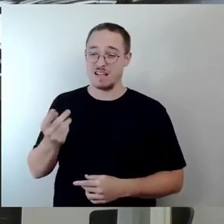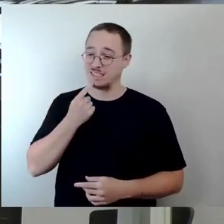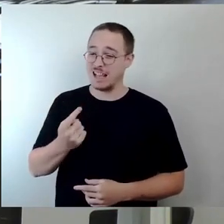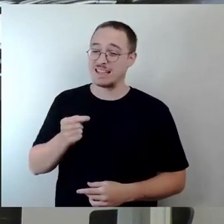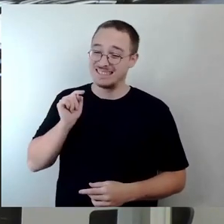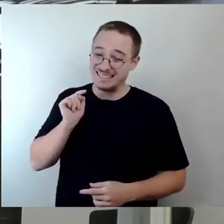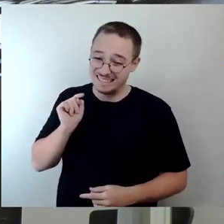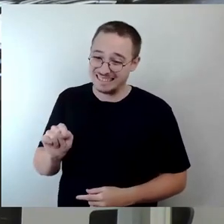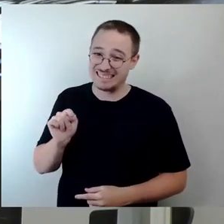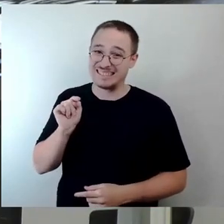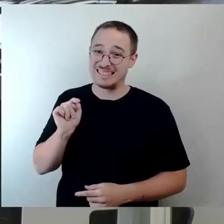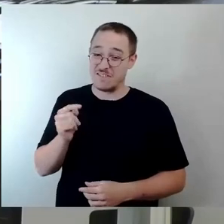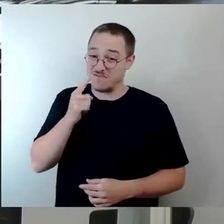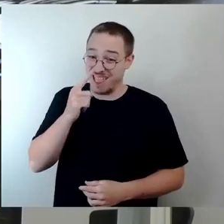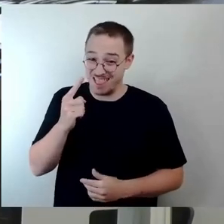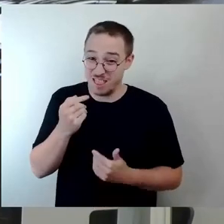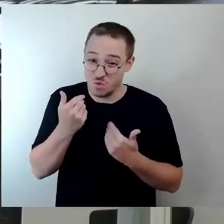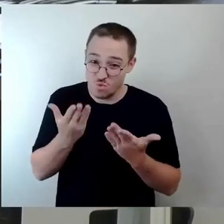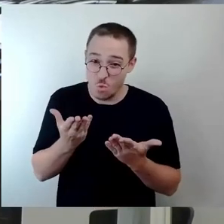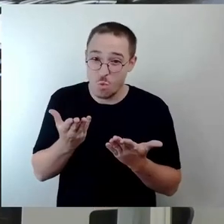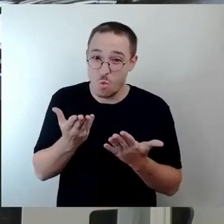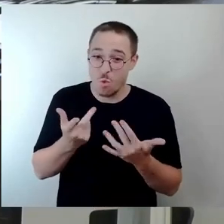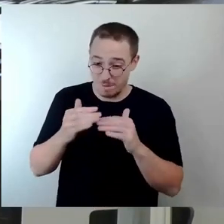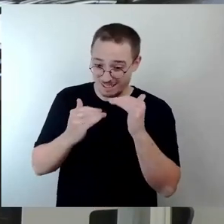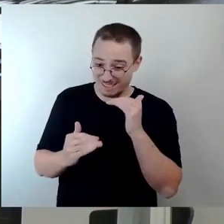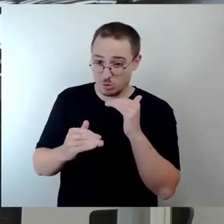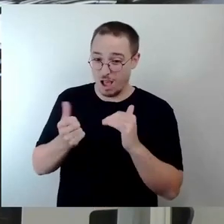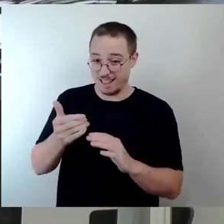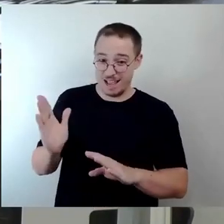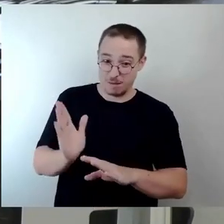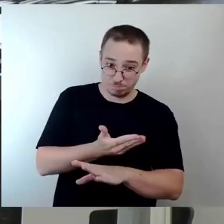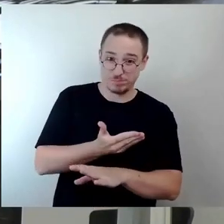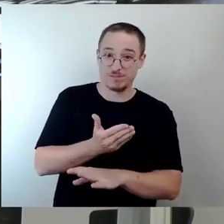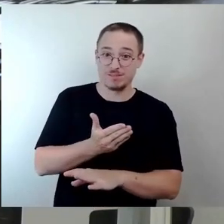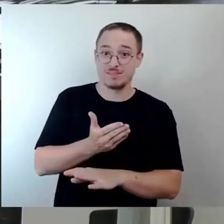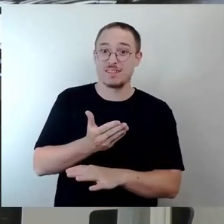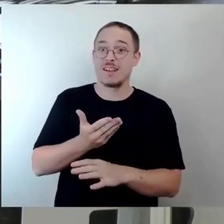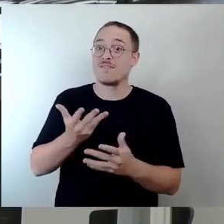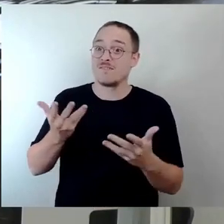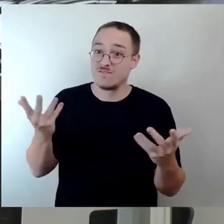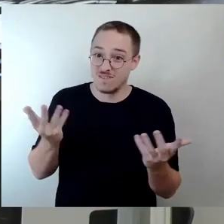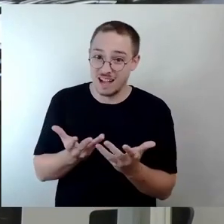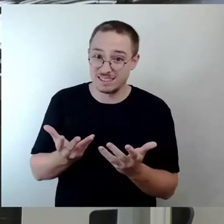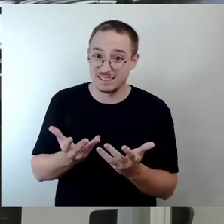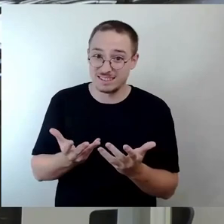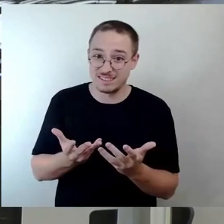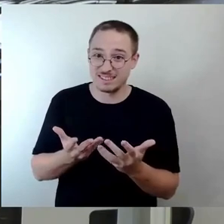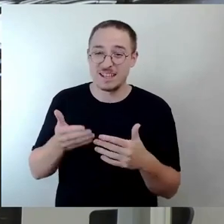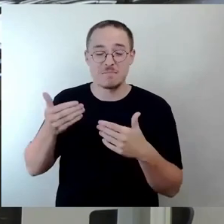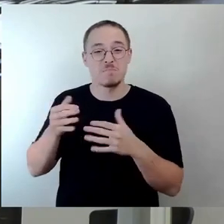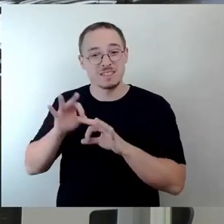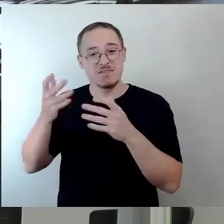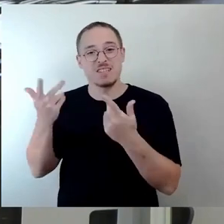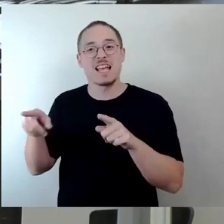dass bitte wenn von den Ermäßigungen eine fällt, dann doch bitte lieber die Geschwisterermäßigung als die